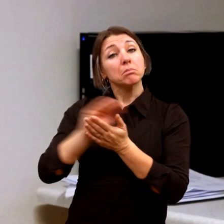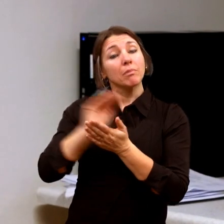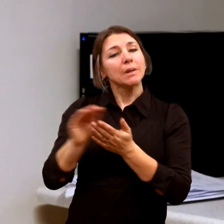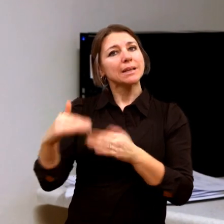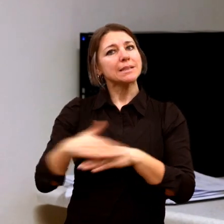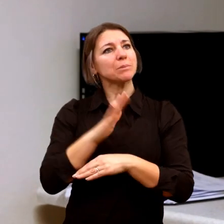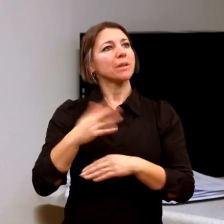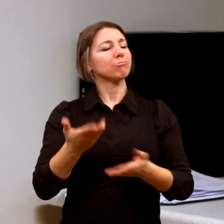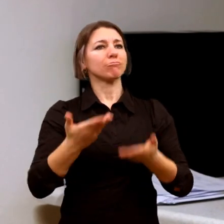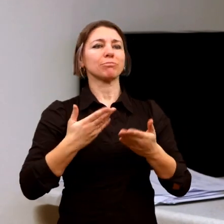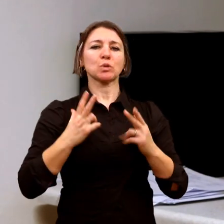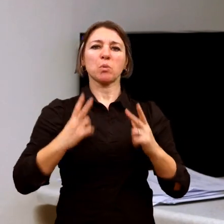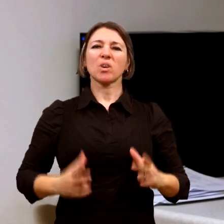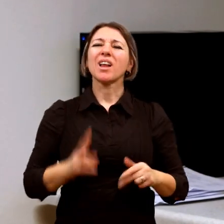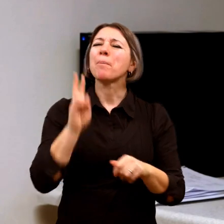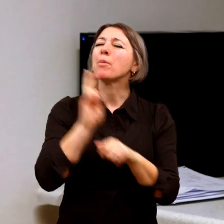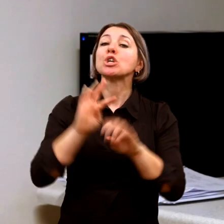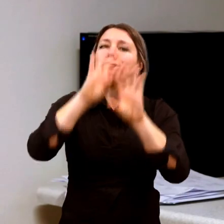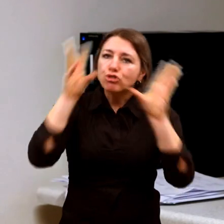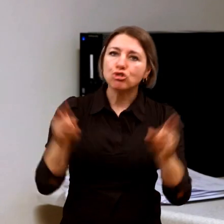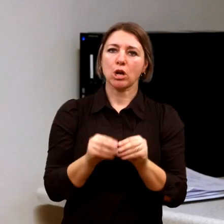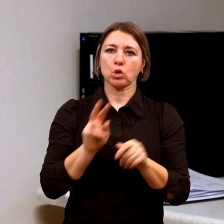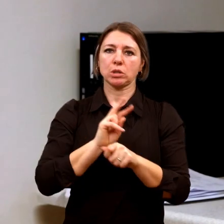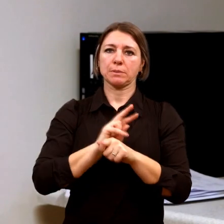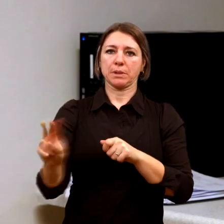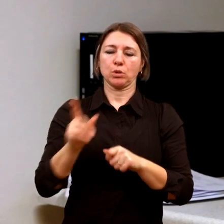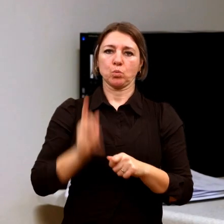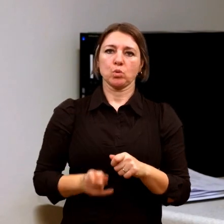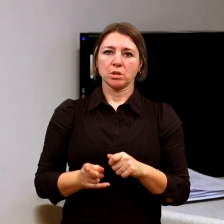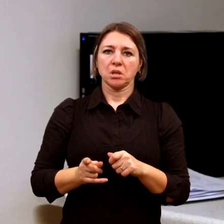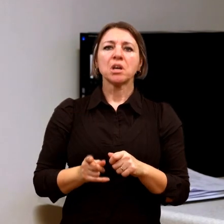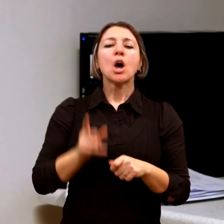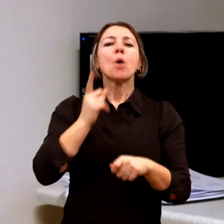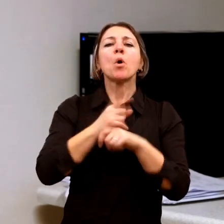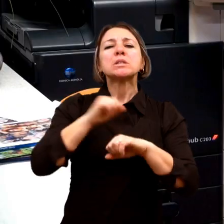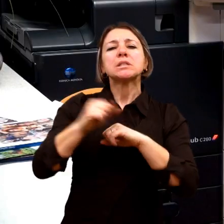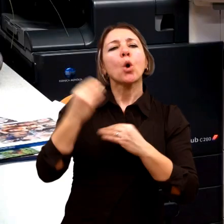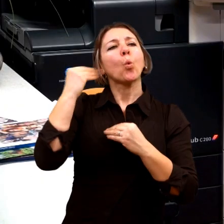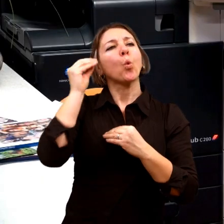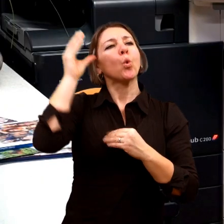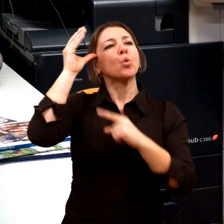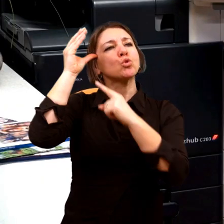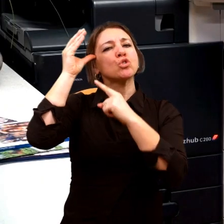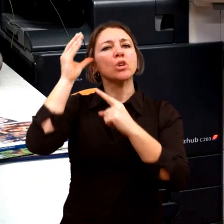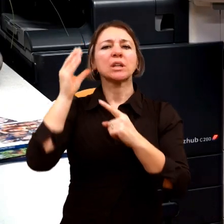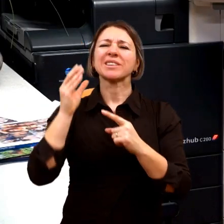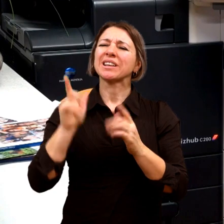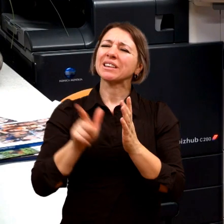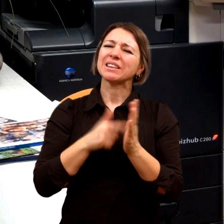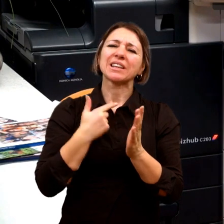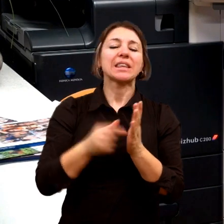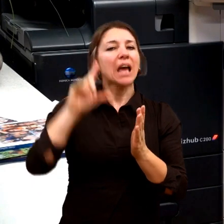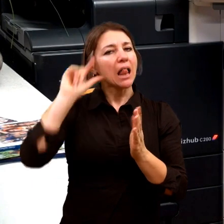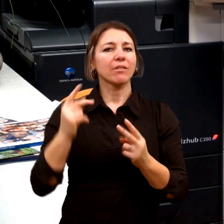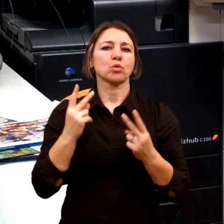ne jenom ty, my někdy akcentujeme ty vzdělávací ve smyslu úzkém, ty akademické dovednosti. To je důležité, samozřejmě,